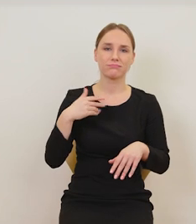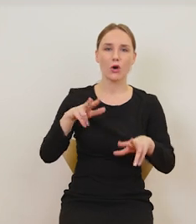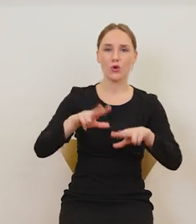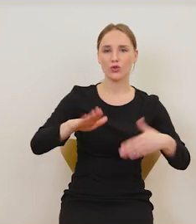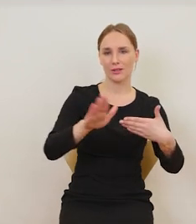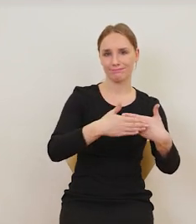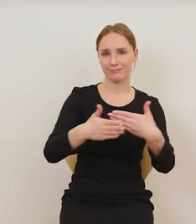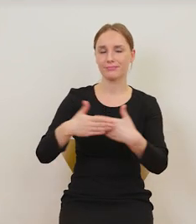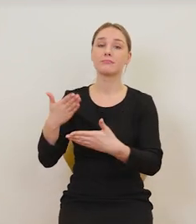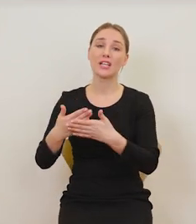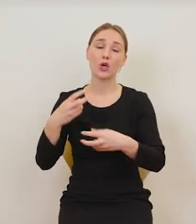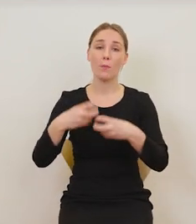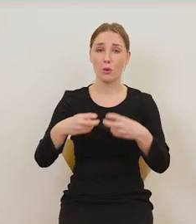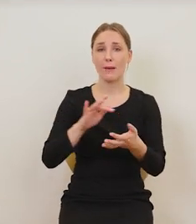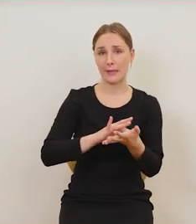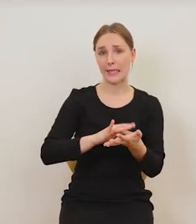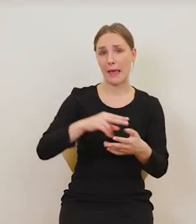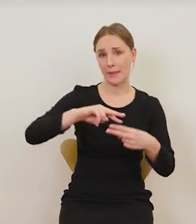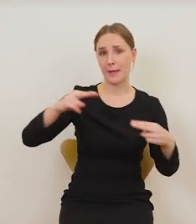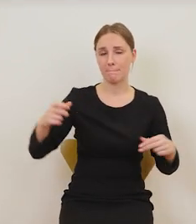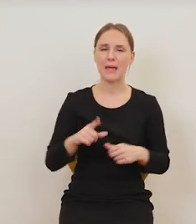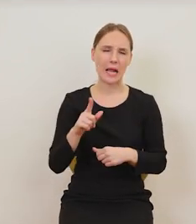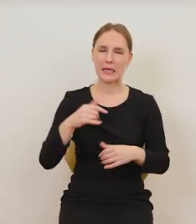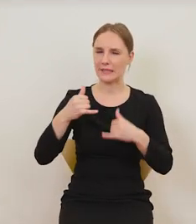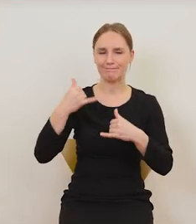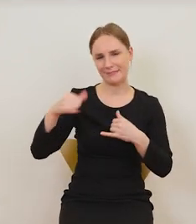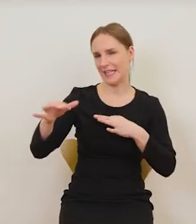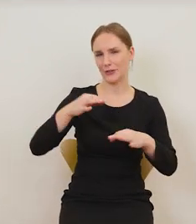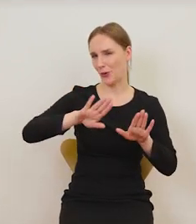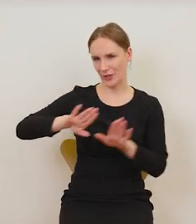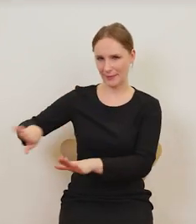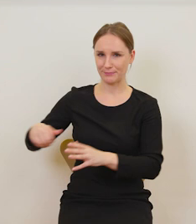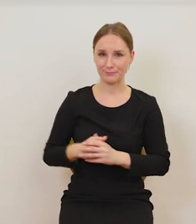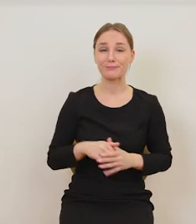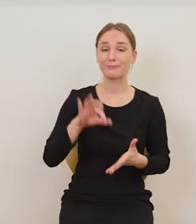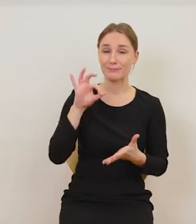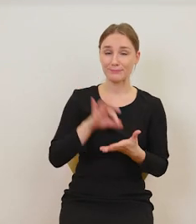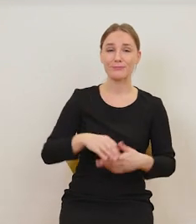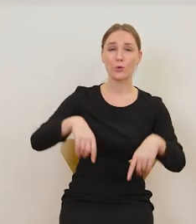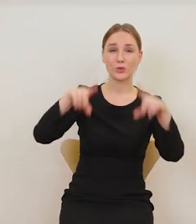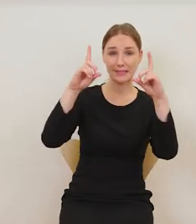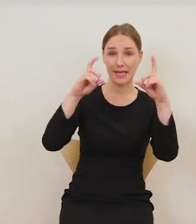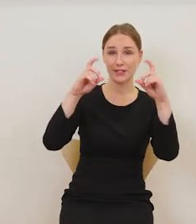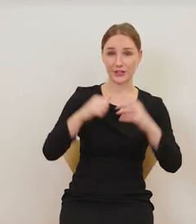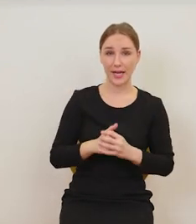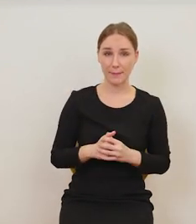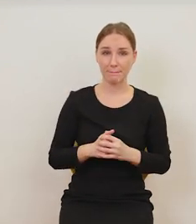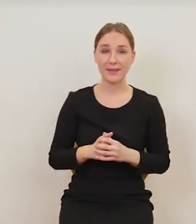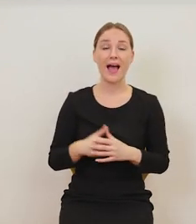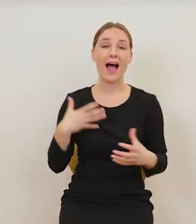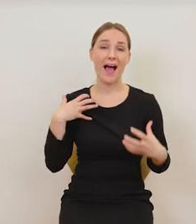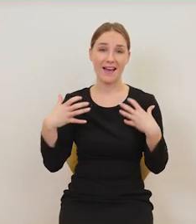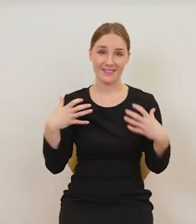genetyczne. Ale to zupełnie inna historia. Tutaj mamy zdjęcie właśnie artysty,